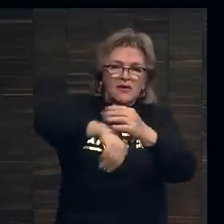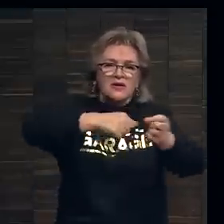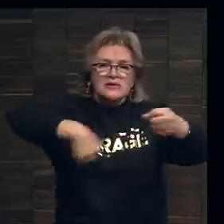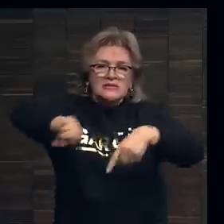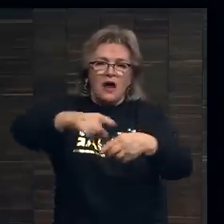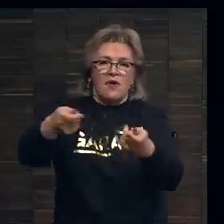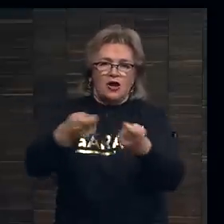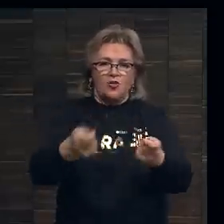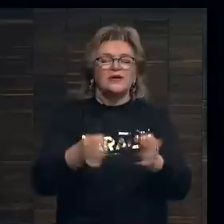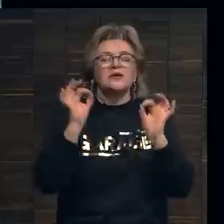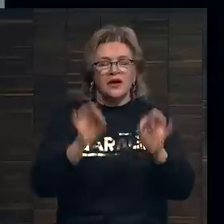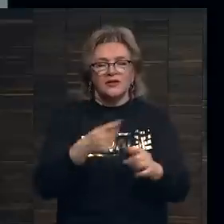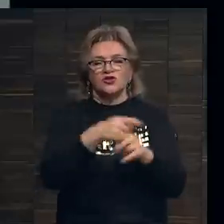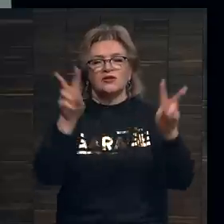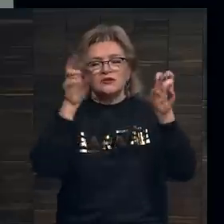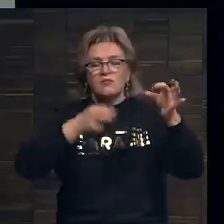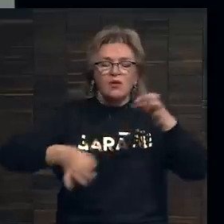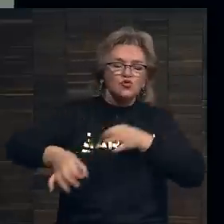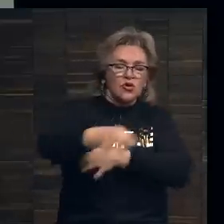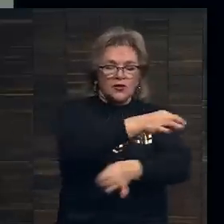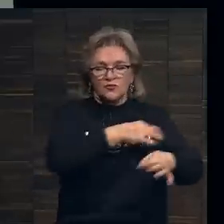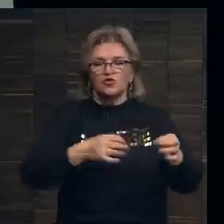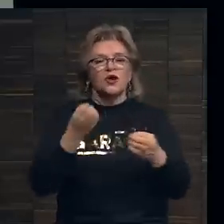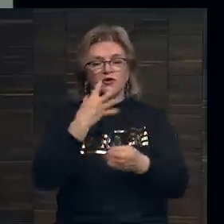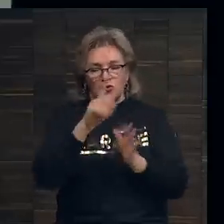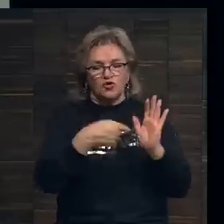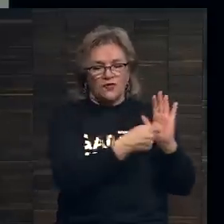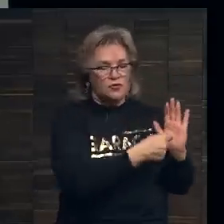Но, конечно, эту тему все-равно обсуждают очень много. Это хороший вопрос.